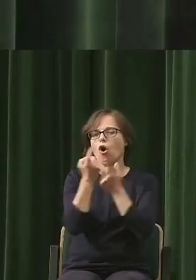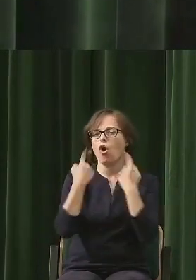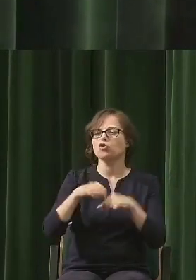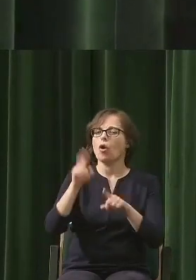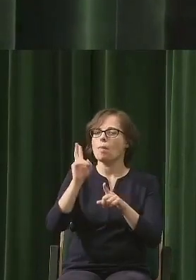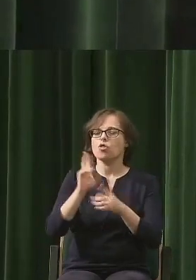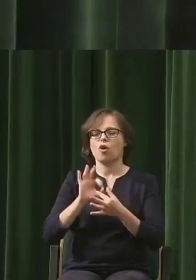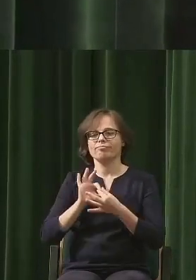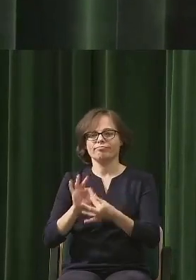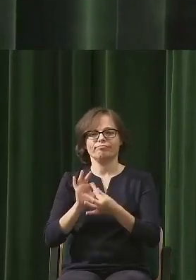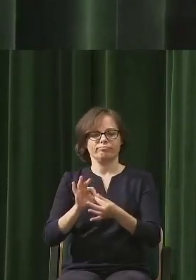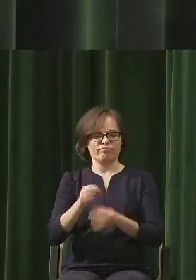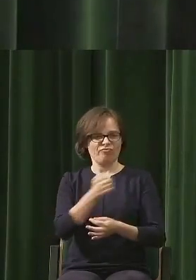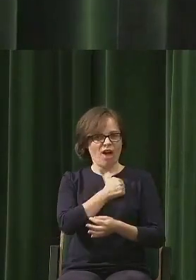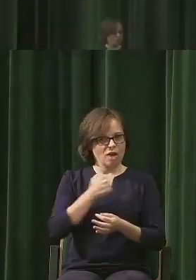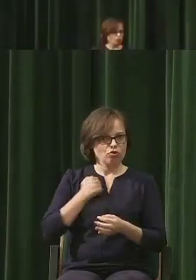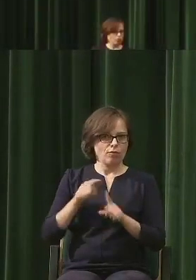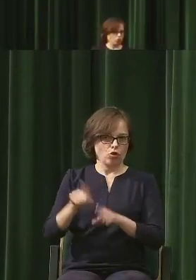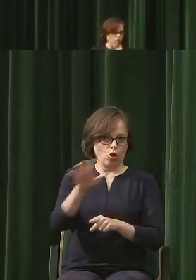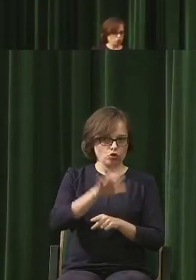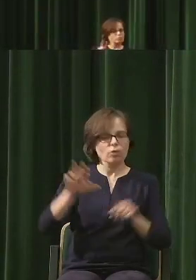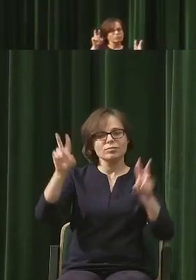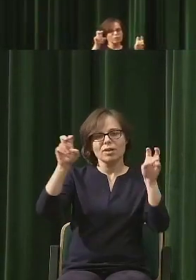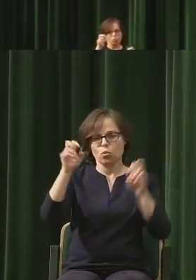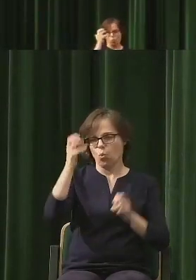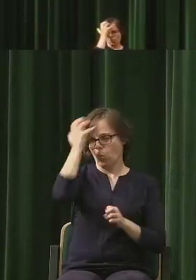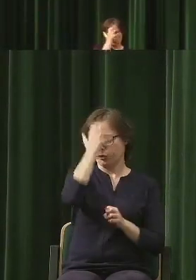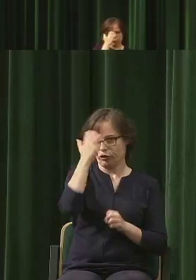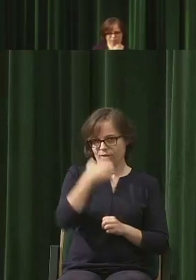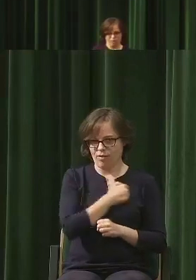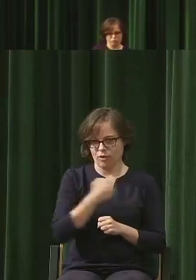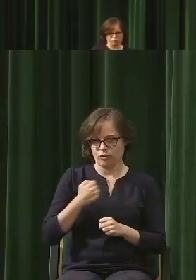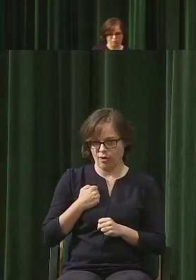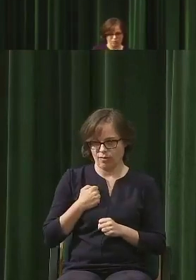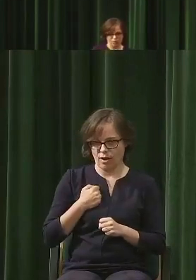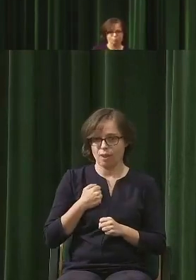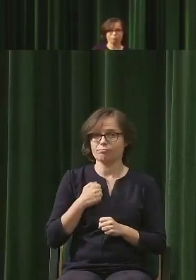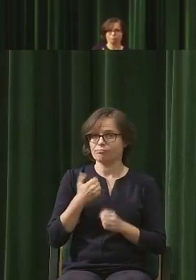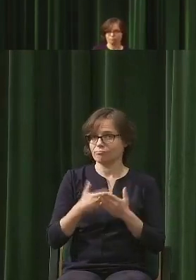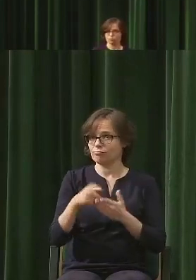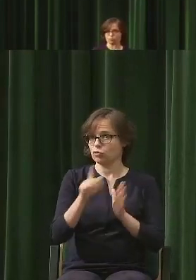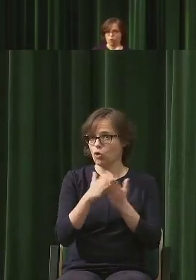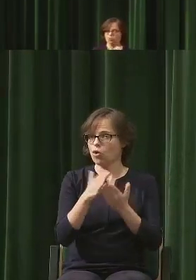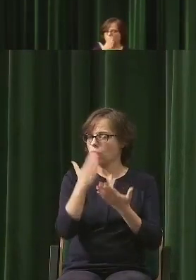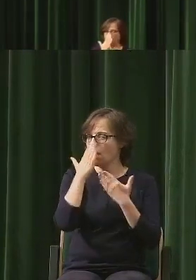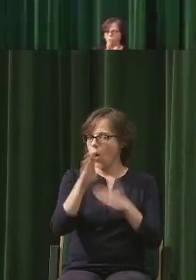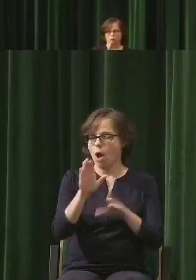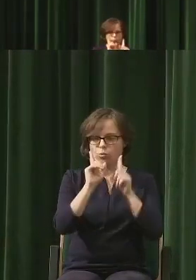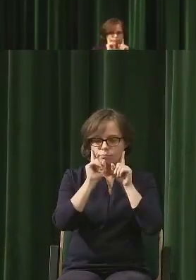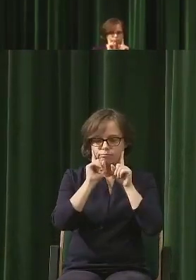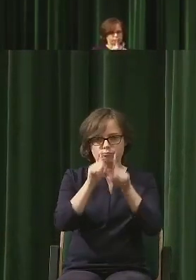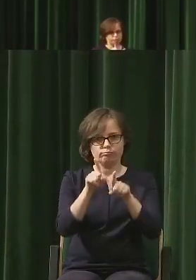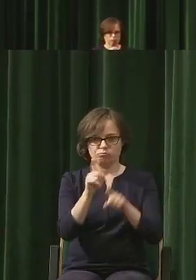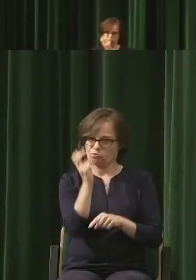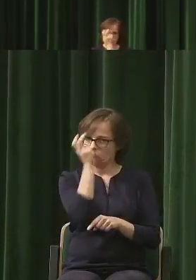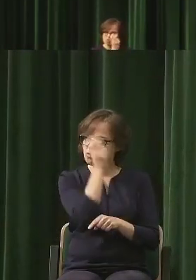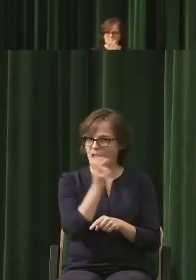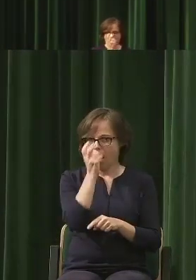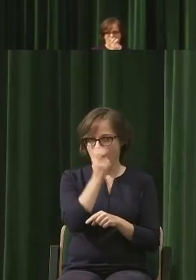okolicami. Dzika Warszawa, bo odsłania rzeczywiście niezwykłe aspekty naszego